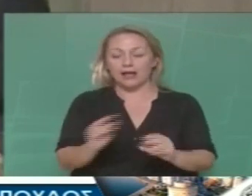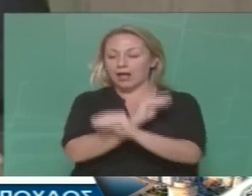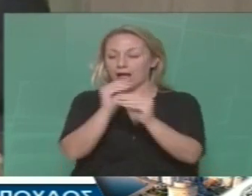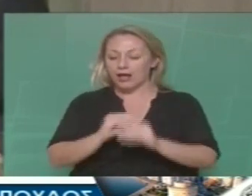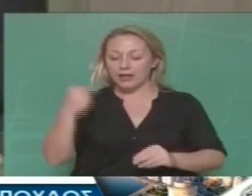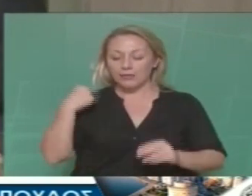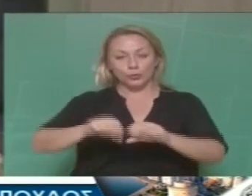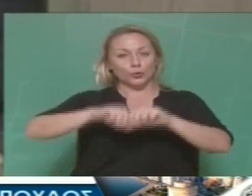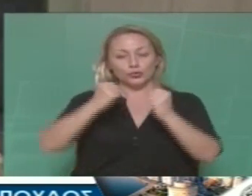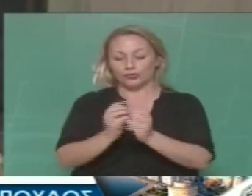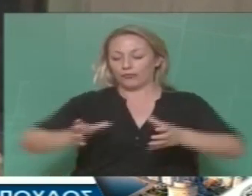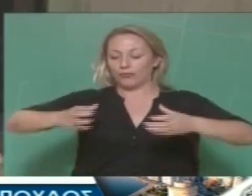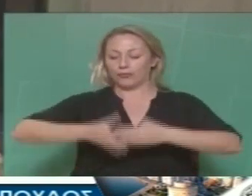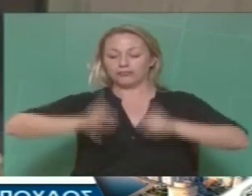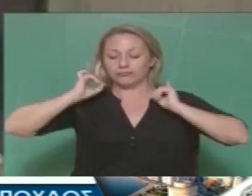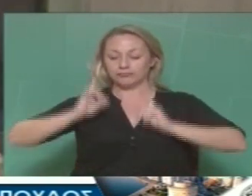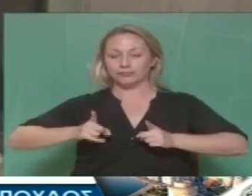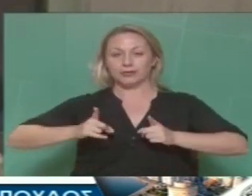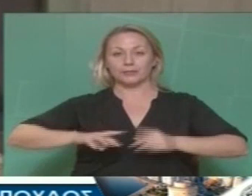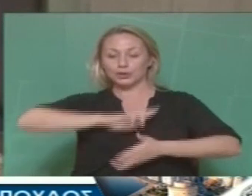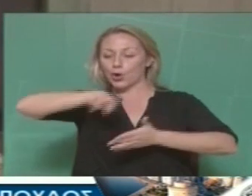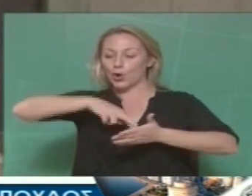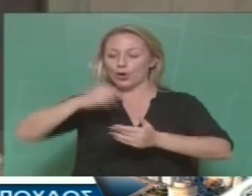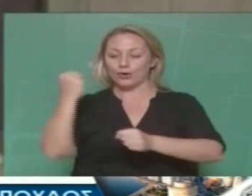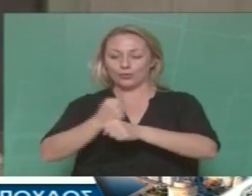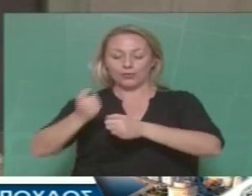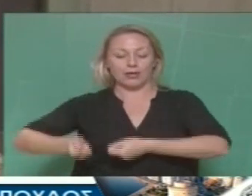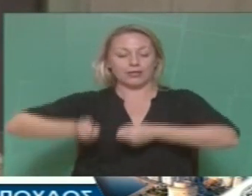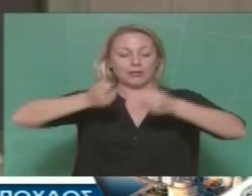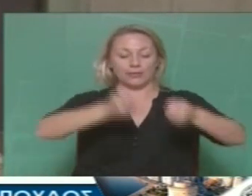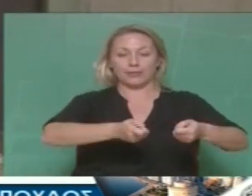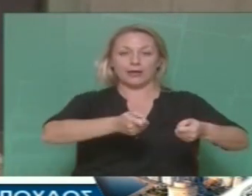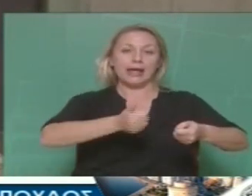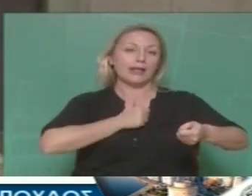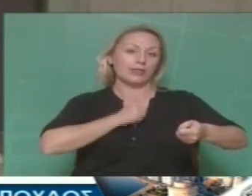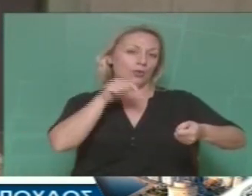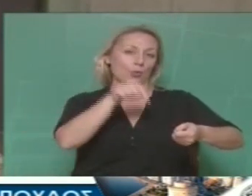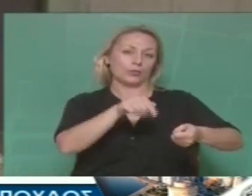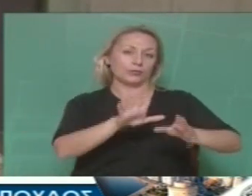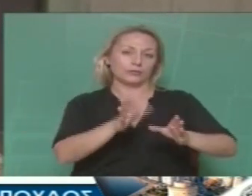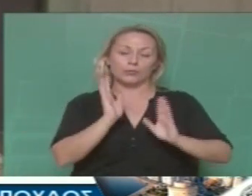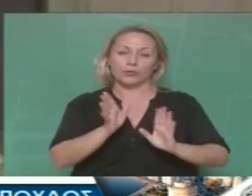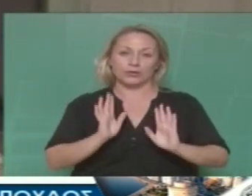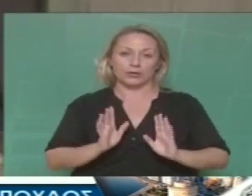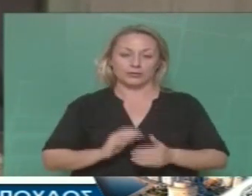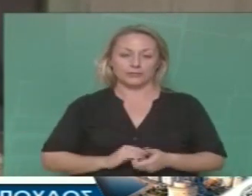Συμβούλιο να παραδίδει τις αρμοδιότητες, όπως είπαμε και πριν, στους ιδιότητες.